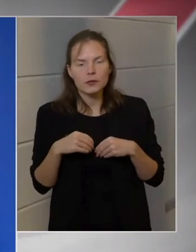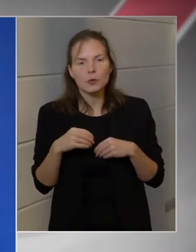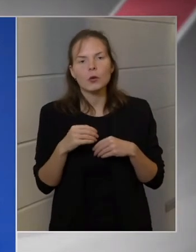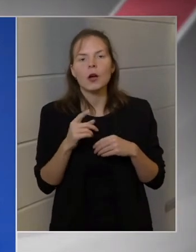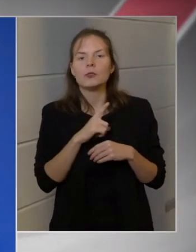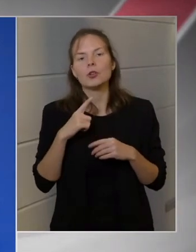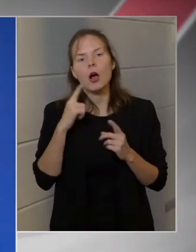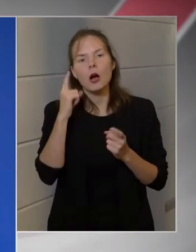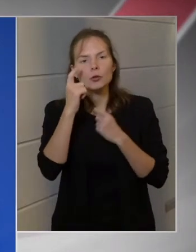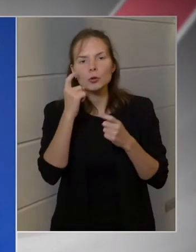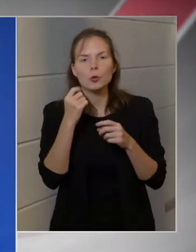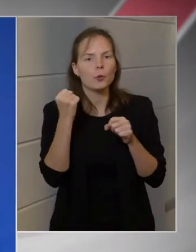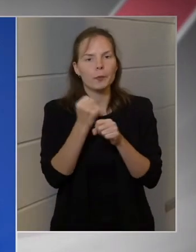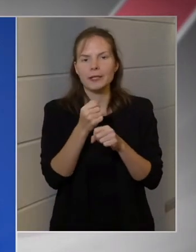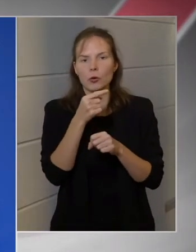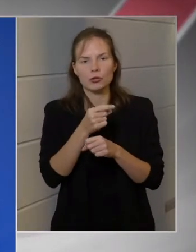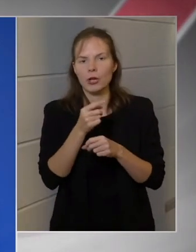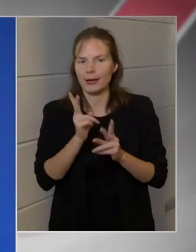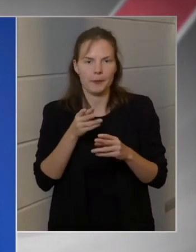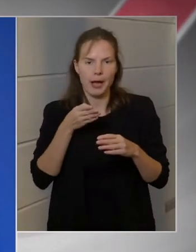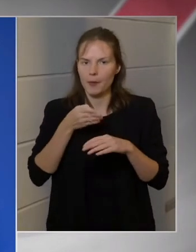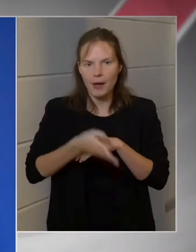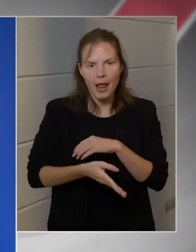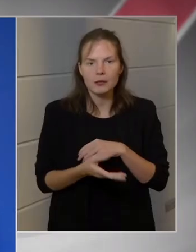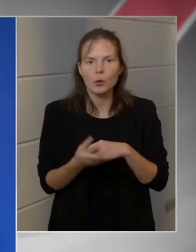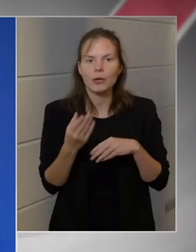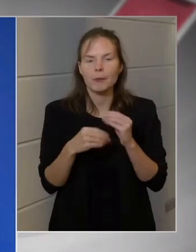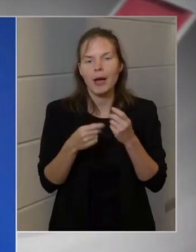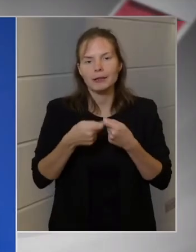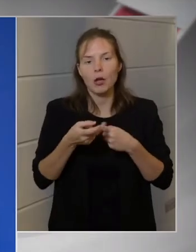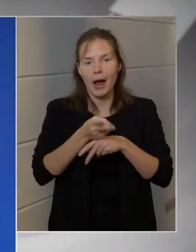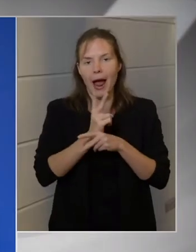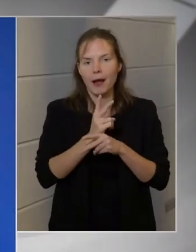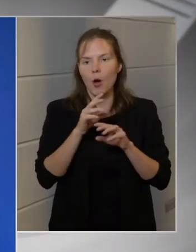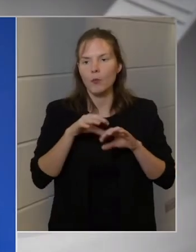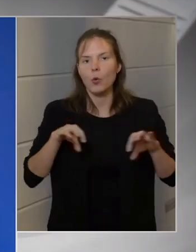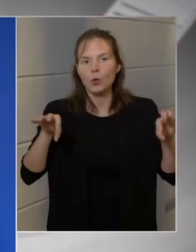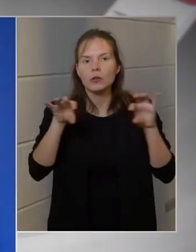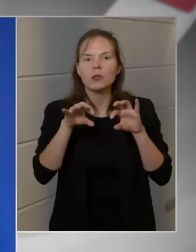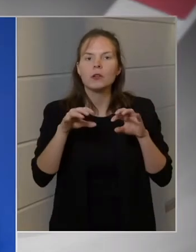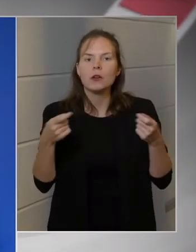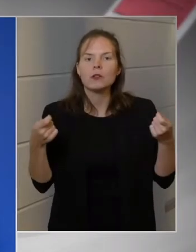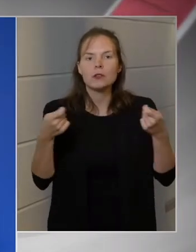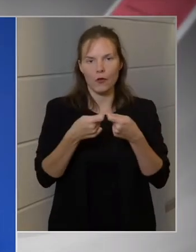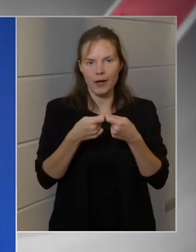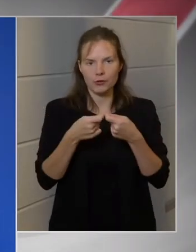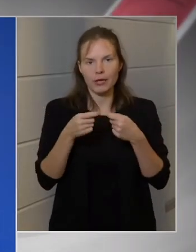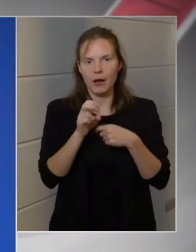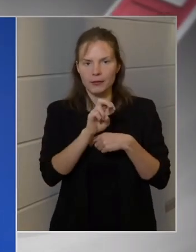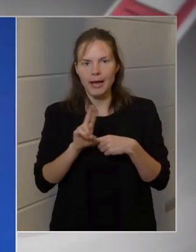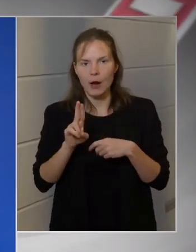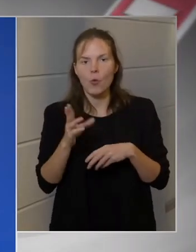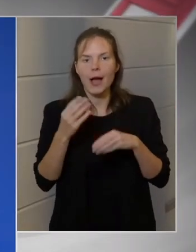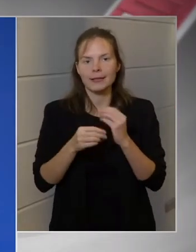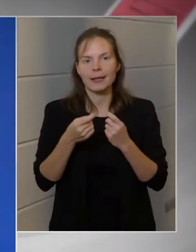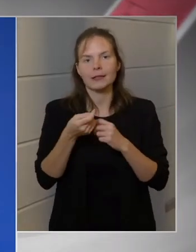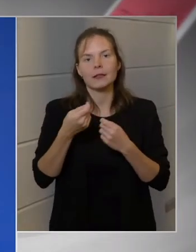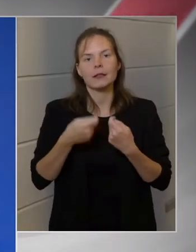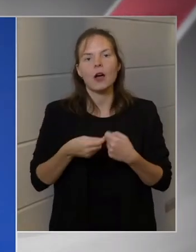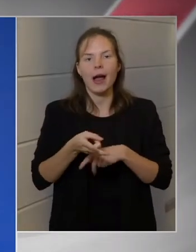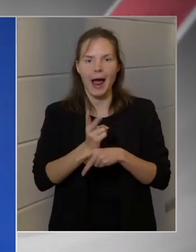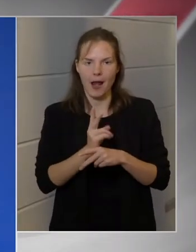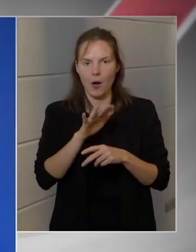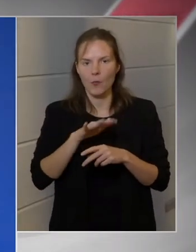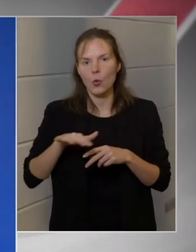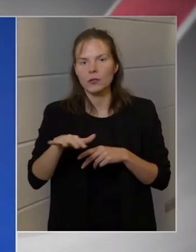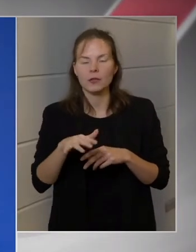tagállamok szövetsége az Európai Unió, ezért erről a tagállamokban és a tagállamoknak kell dönteni. Mi csak és kizállag